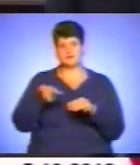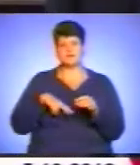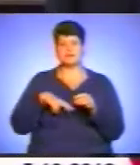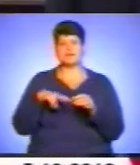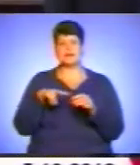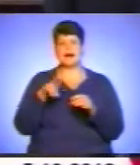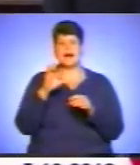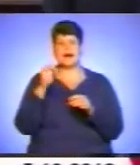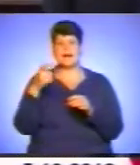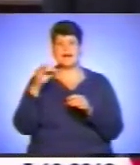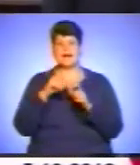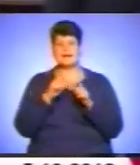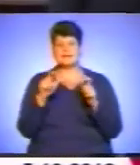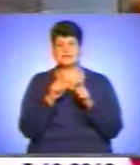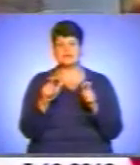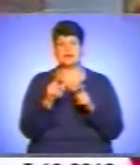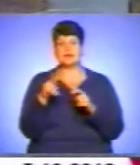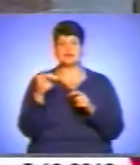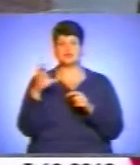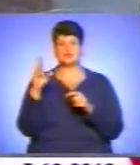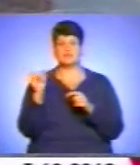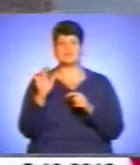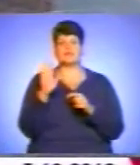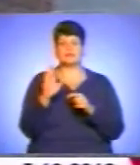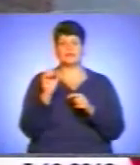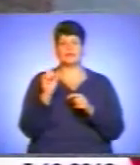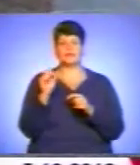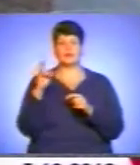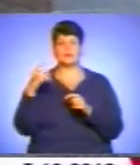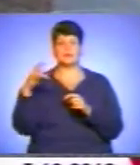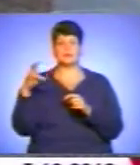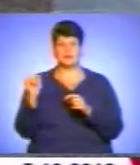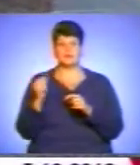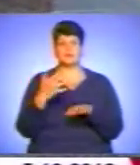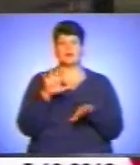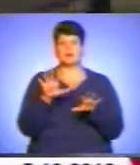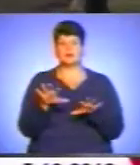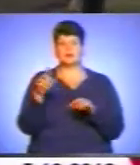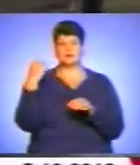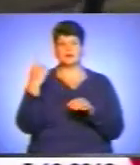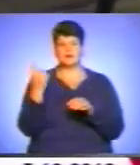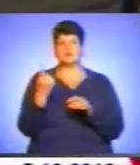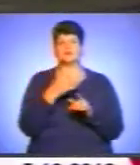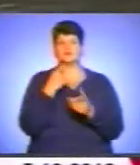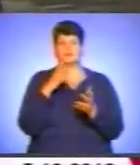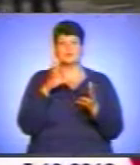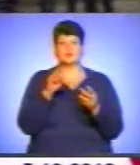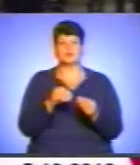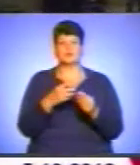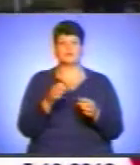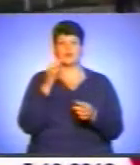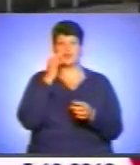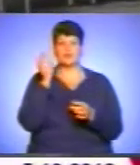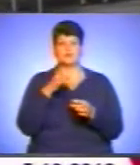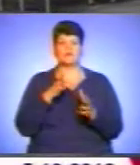Сівець та голова облдержадміністрації Валентин Хоптян. Очільника краю надихнув досвід працівників лісових господарств, тож